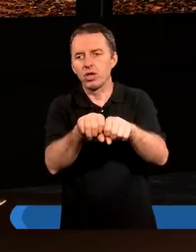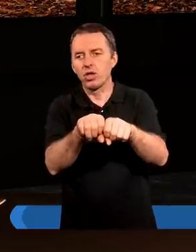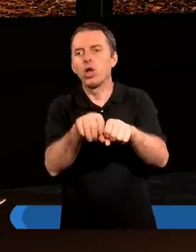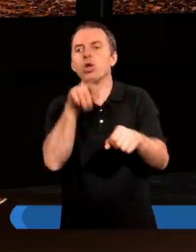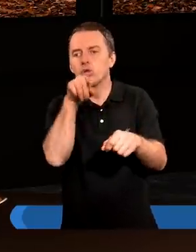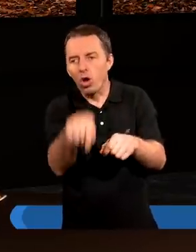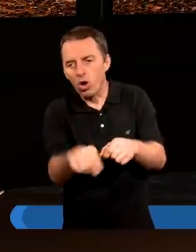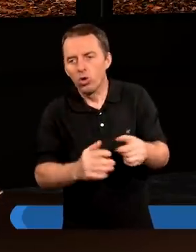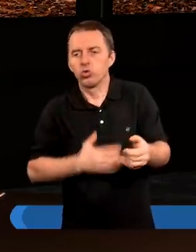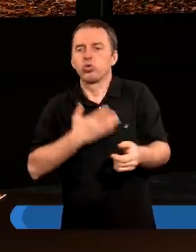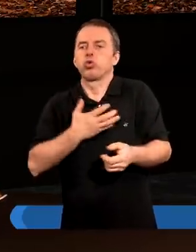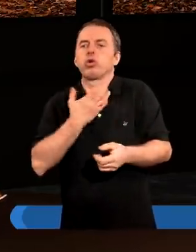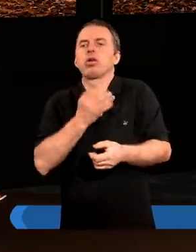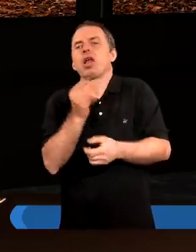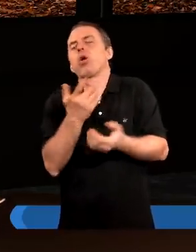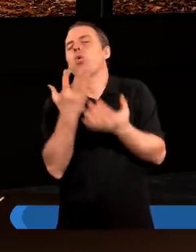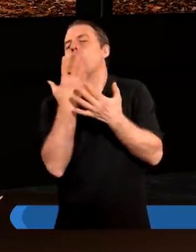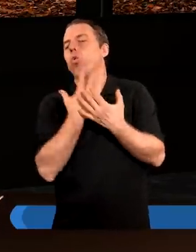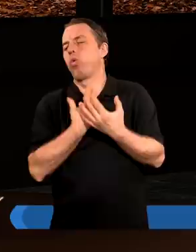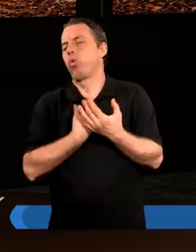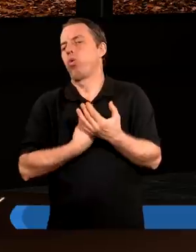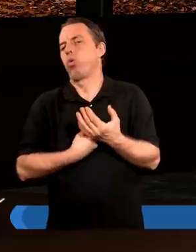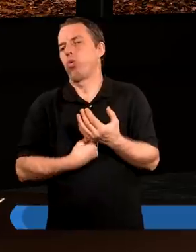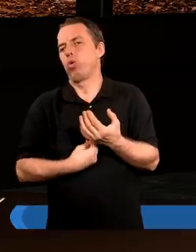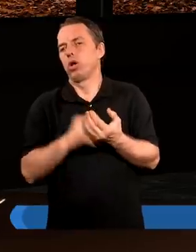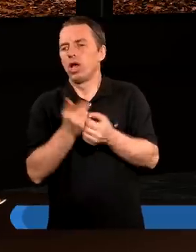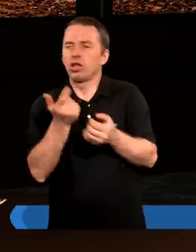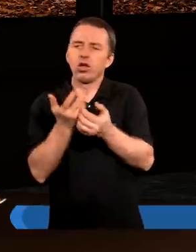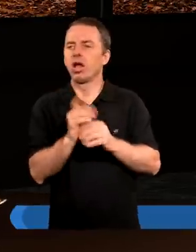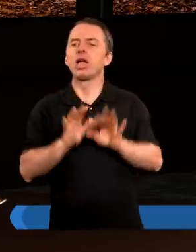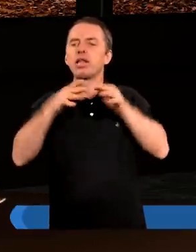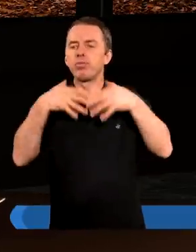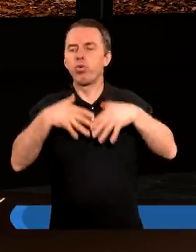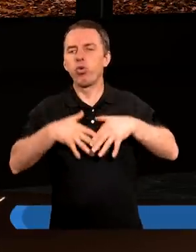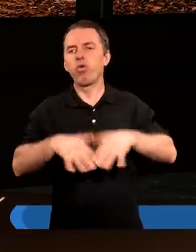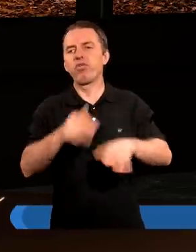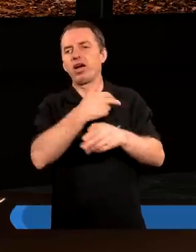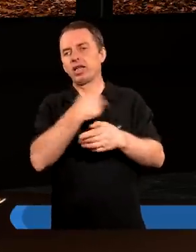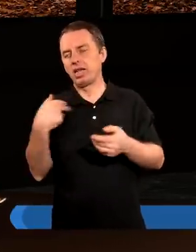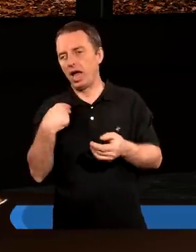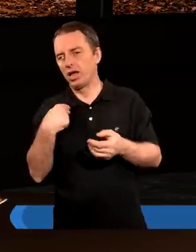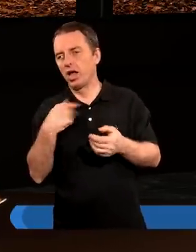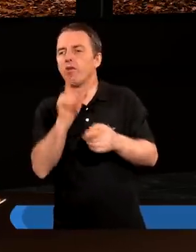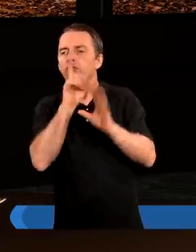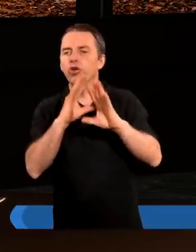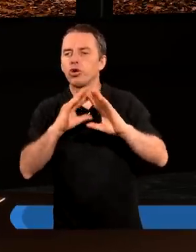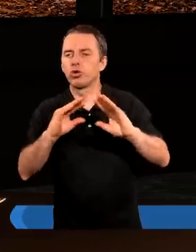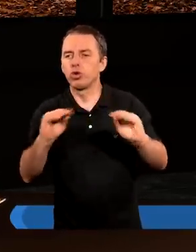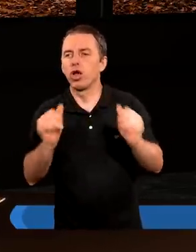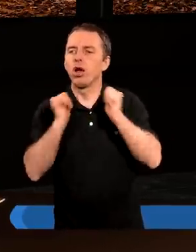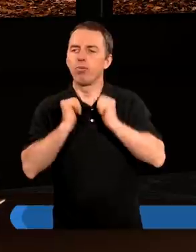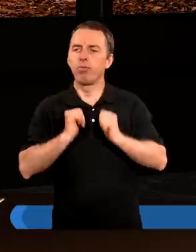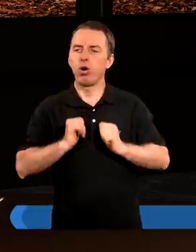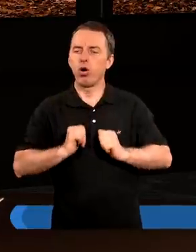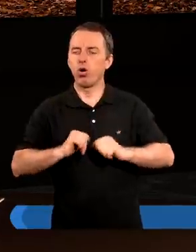no to czujemy jakby taką ulgę, tak jakby to coś spływa z nas i wyciszamy się, ten